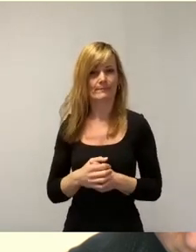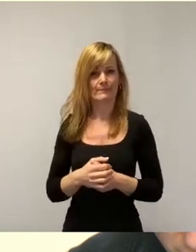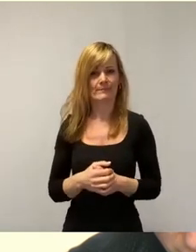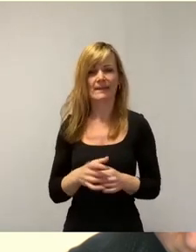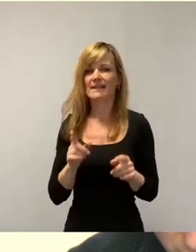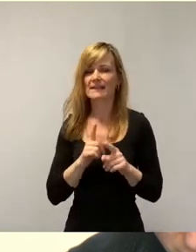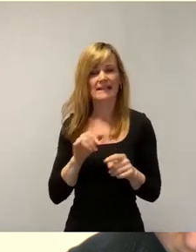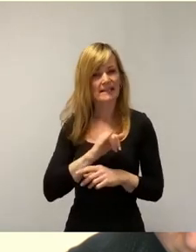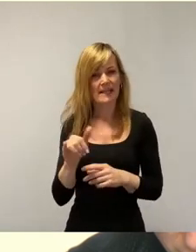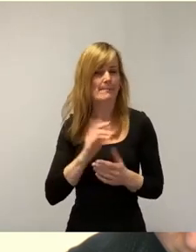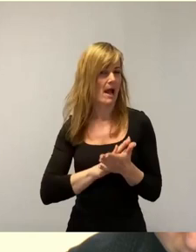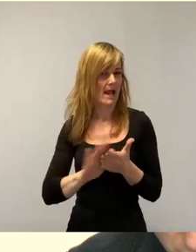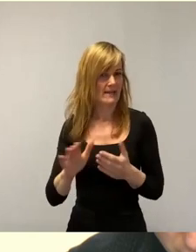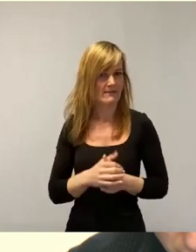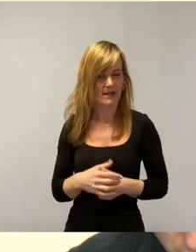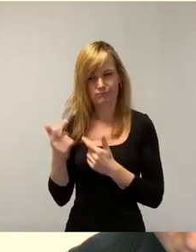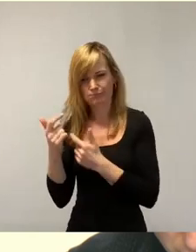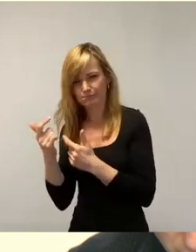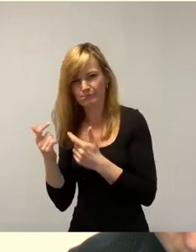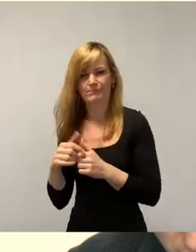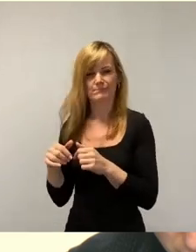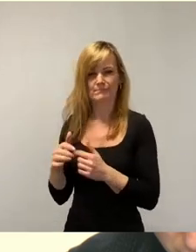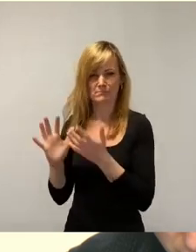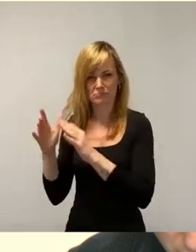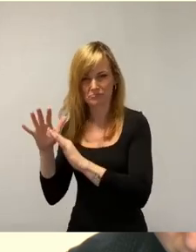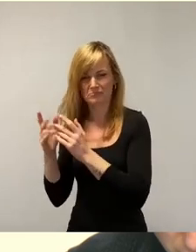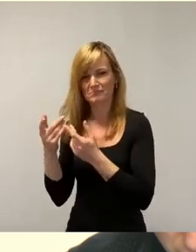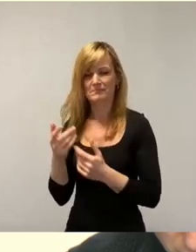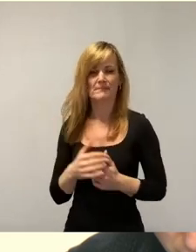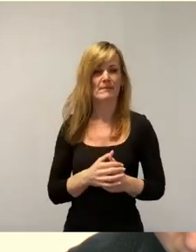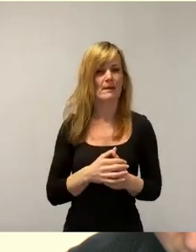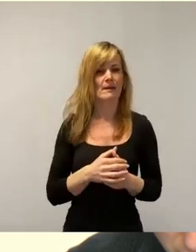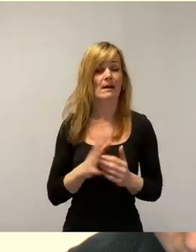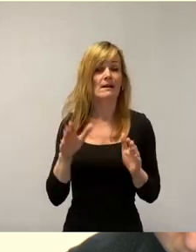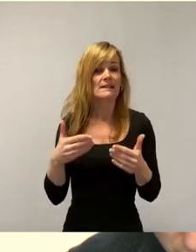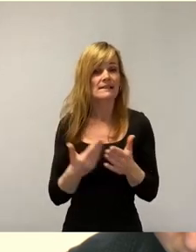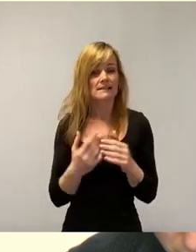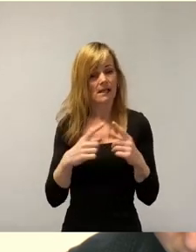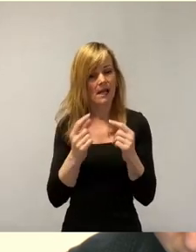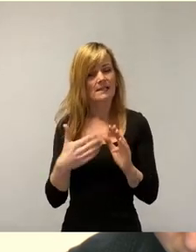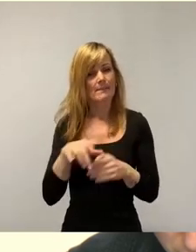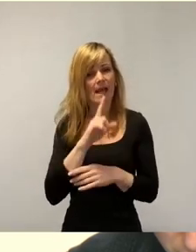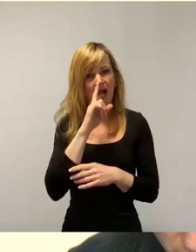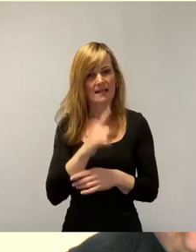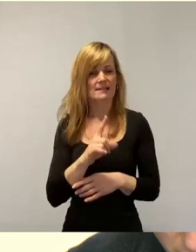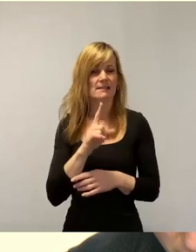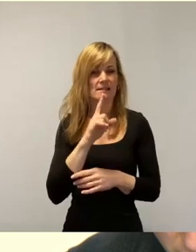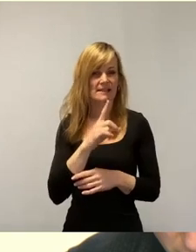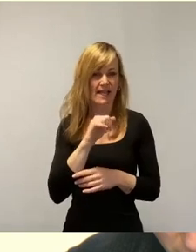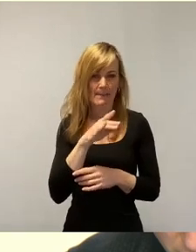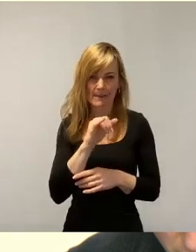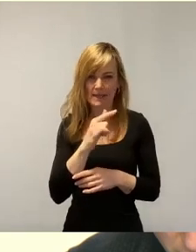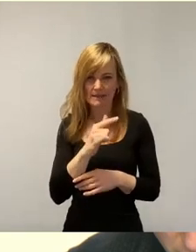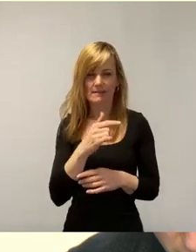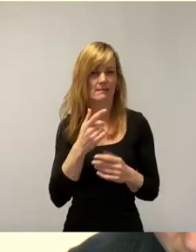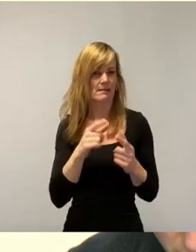einfach sind. Schlussendlich ist diese Karte mehr als nur eine Debitkarte, sondern sie muss natürlich